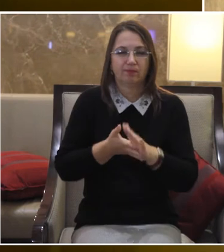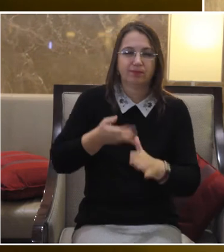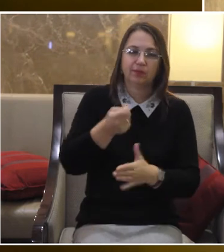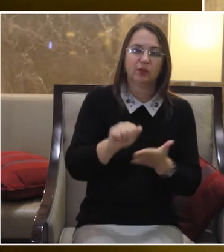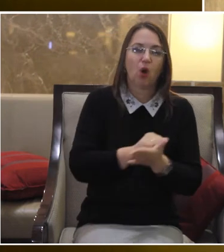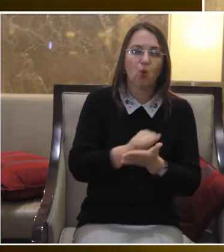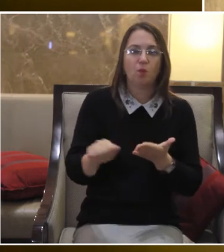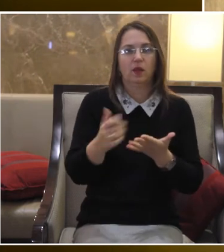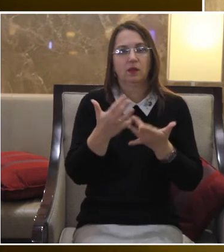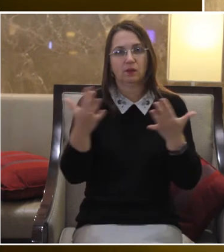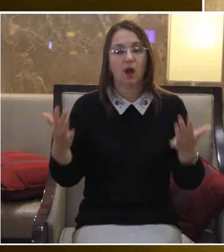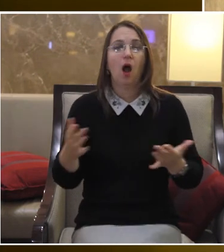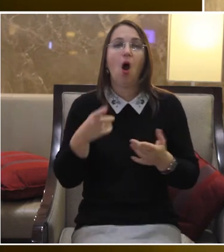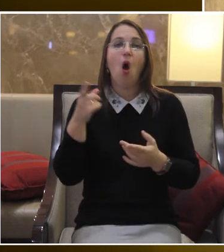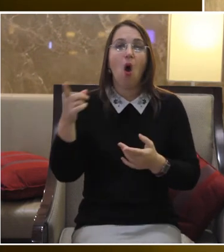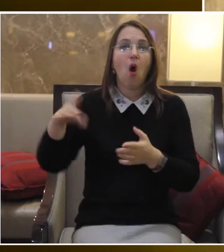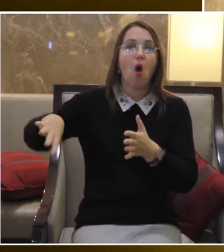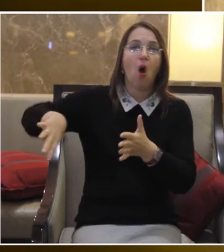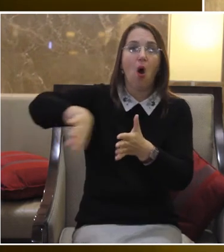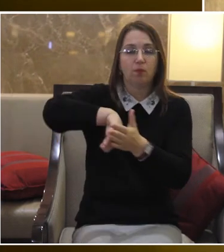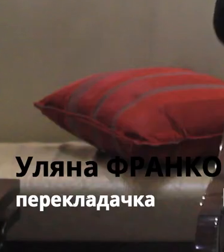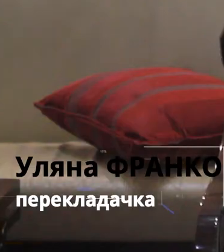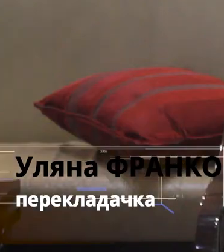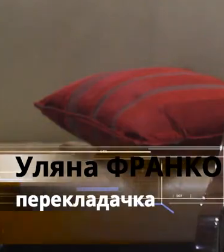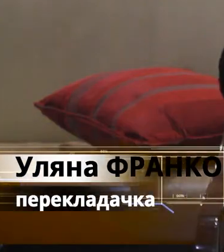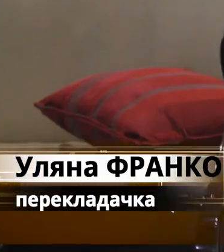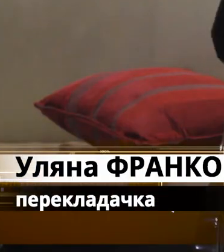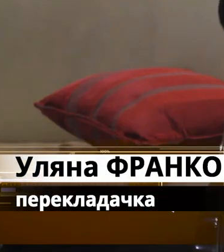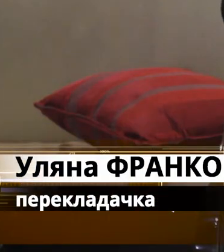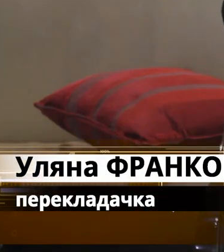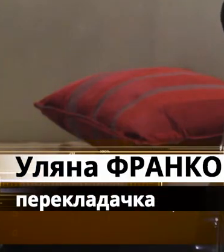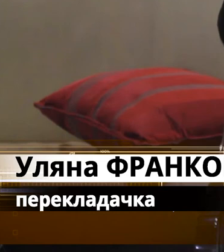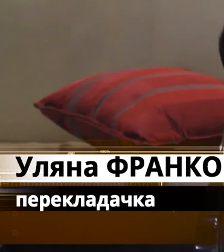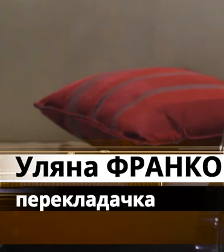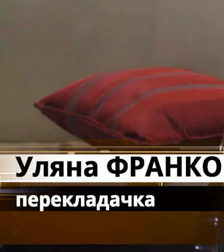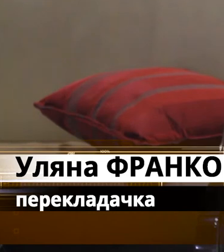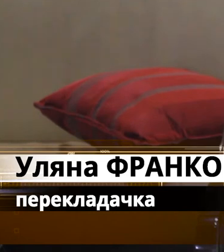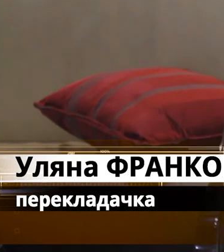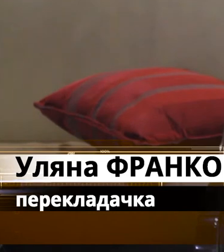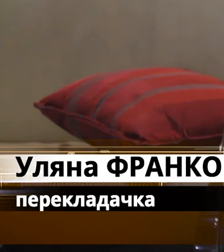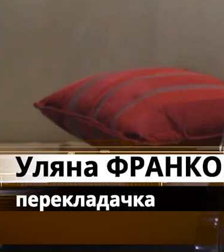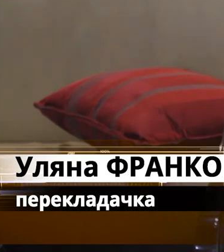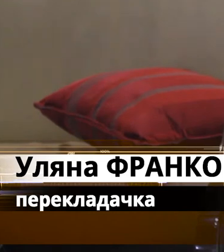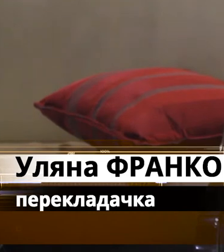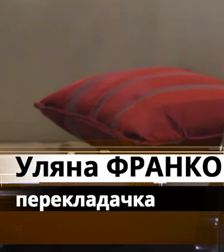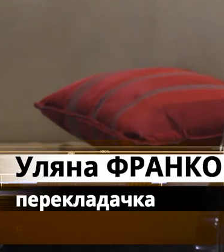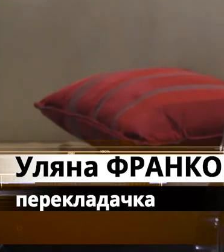вони будуть оплачуватись за рахунок держави І для людини з інвалідністю це буде безкоштовно